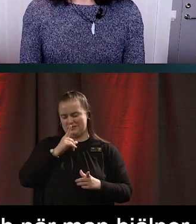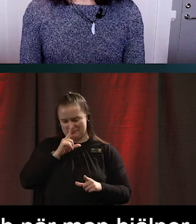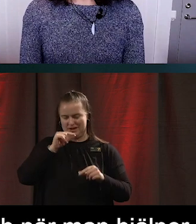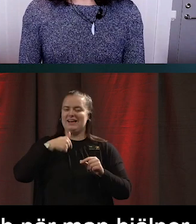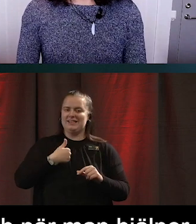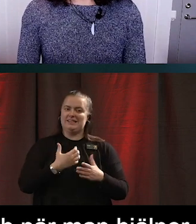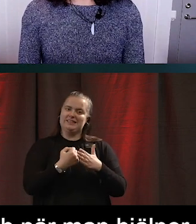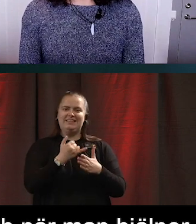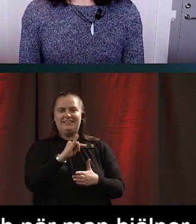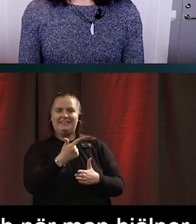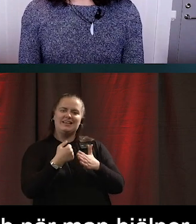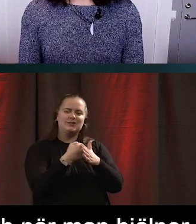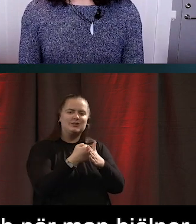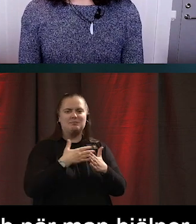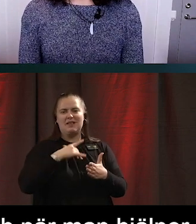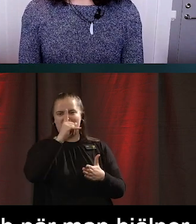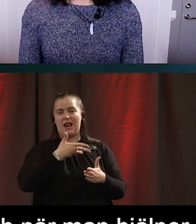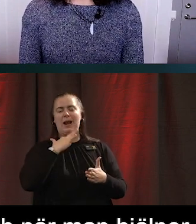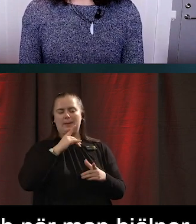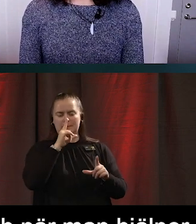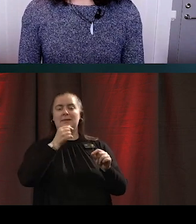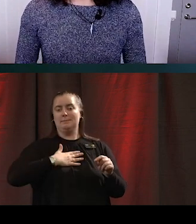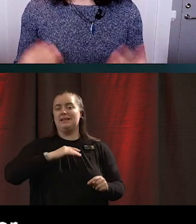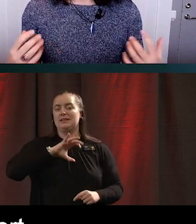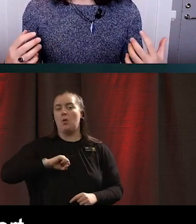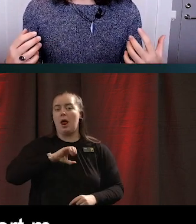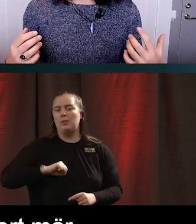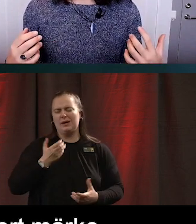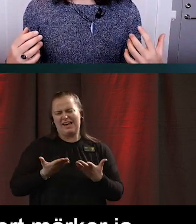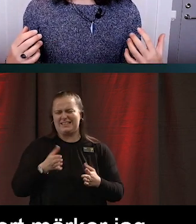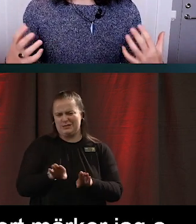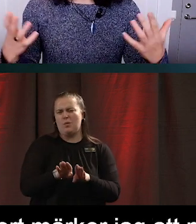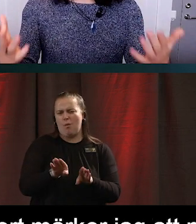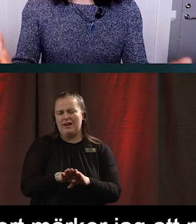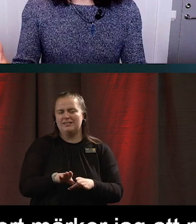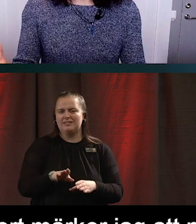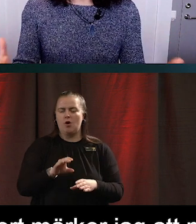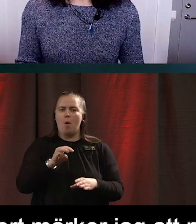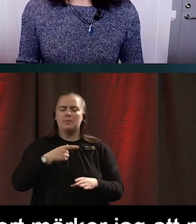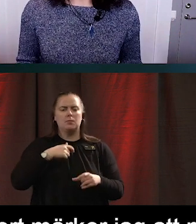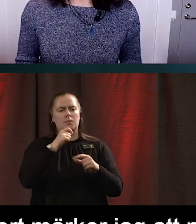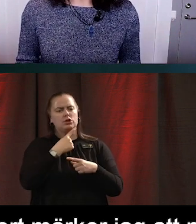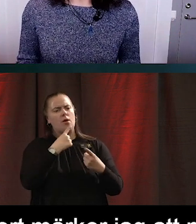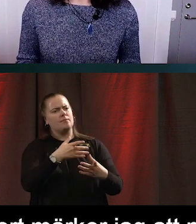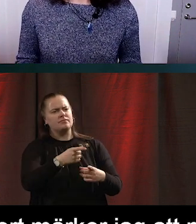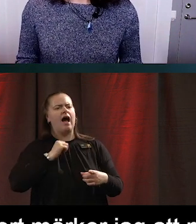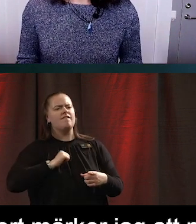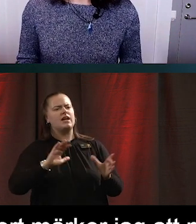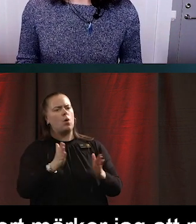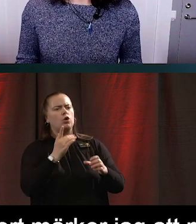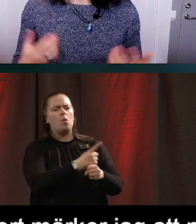mitt tålamod är rätt dåligt ibland när jag inte kan säga använd kortkommandot och